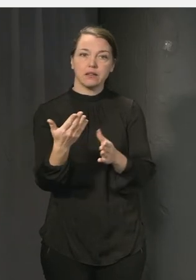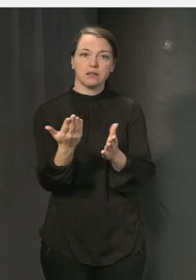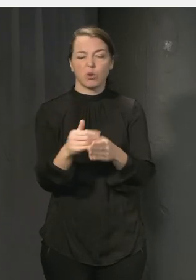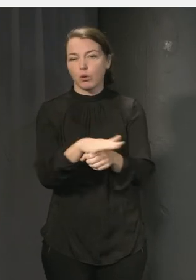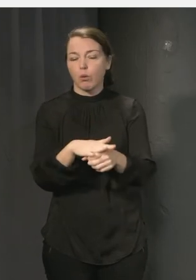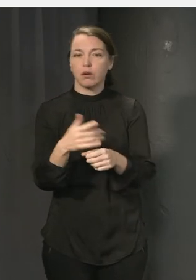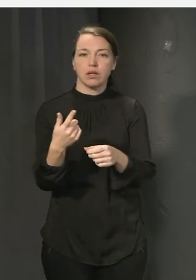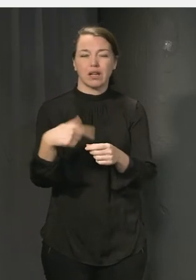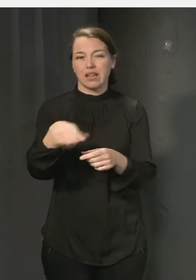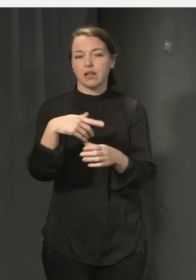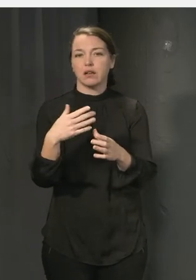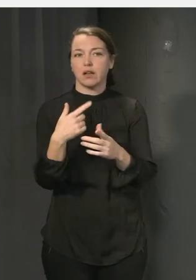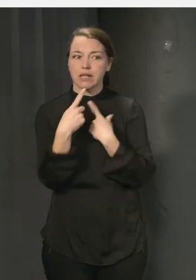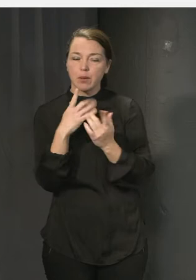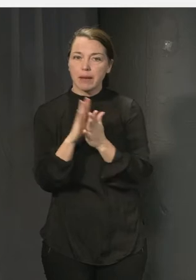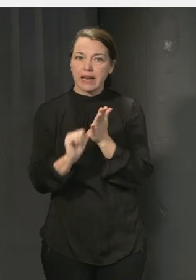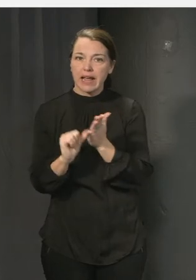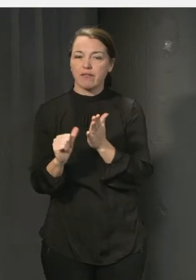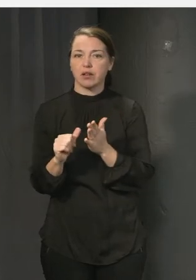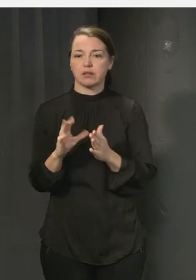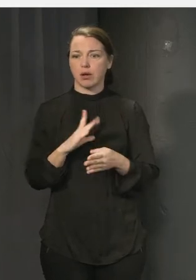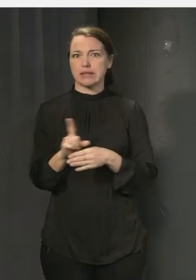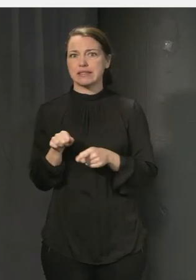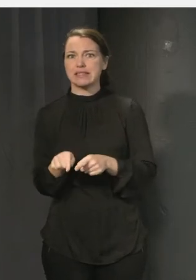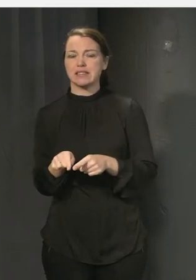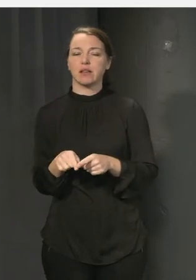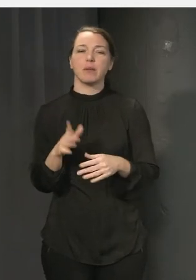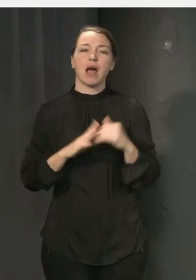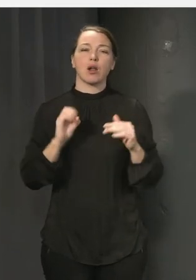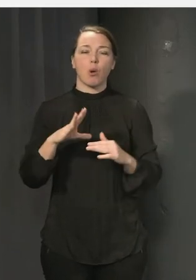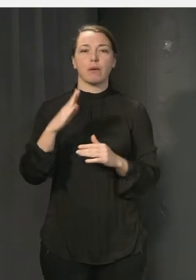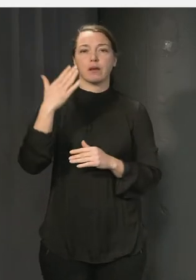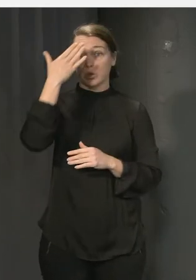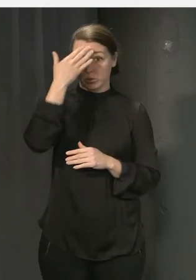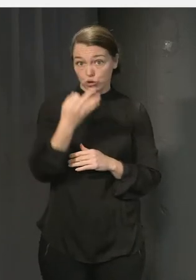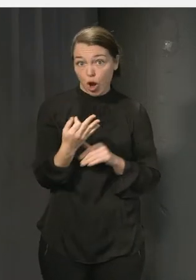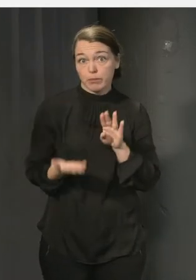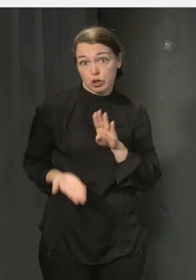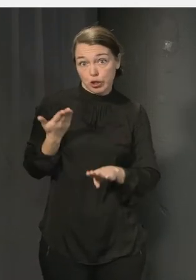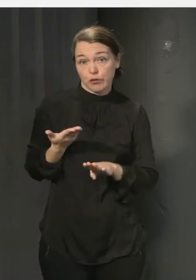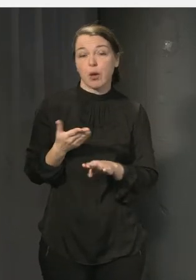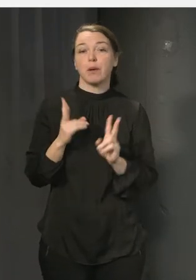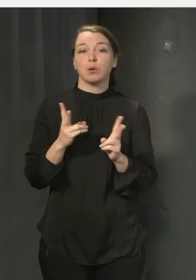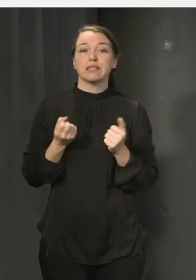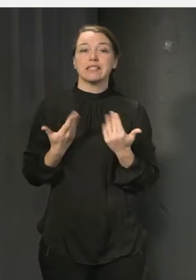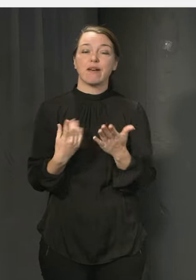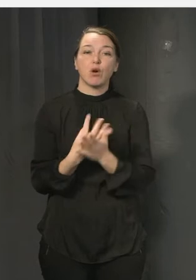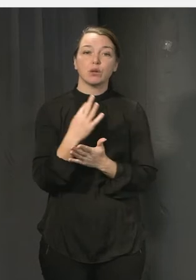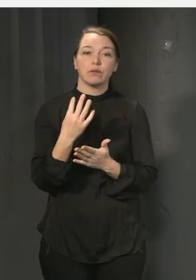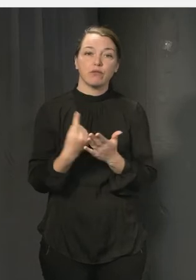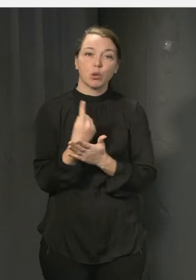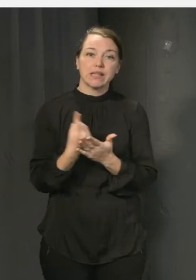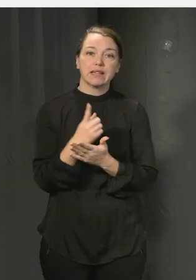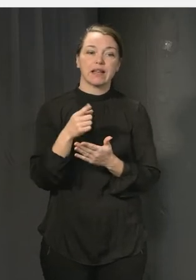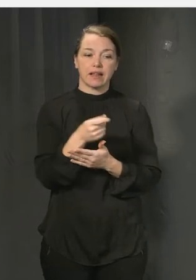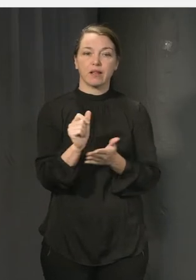elever. Det handlar om kunskaper, det handlar om att skapa förutsättningar och möjligheter för lärarna att ta det ansvar som jag är säker på att de vill